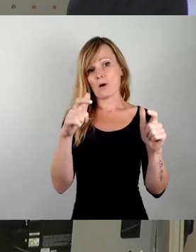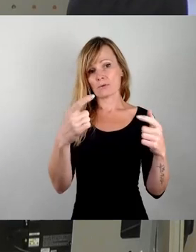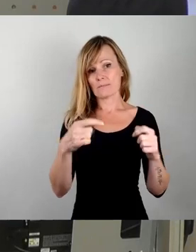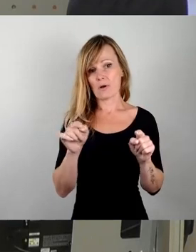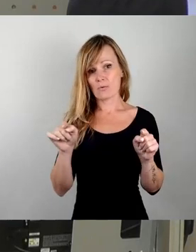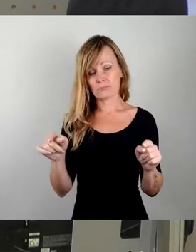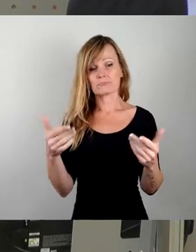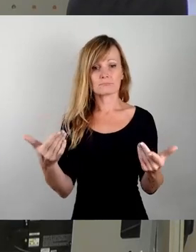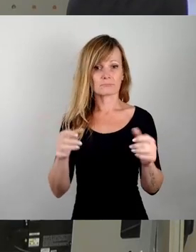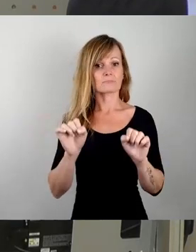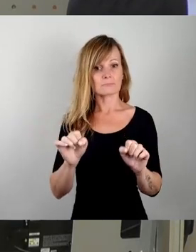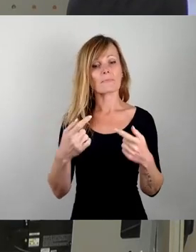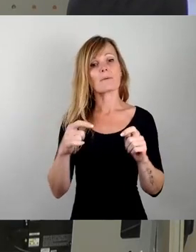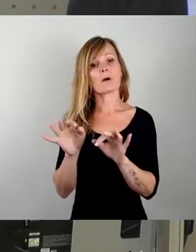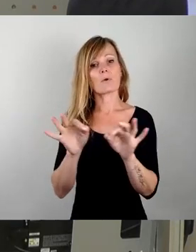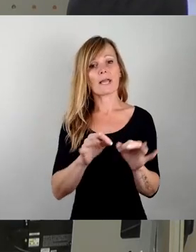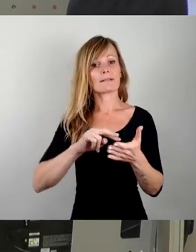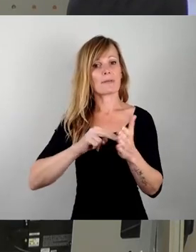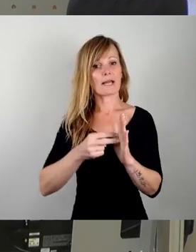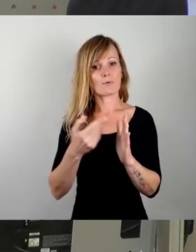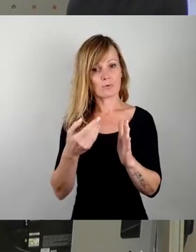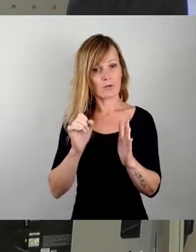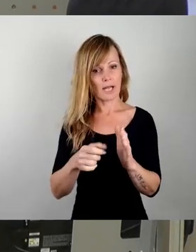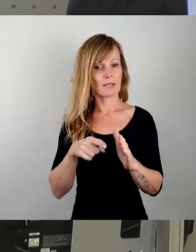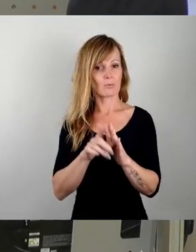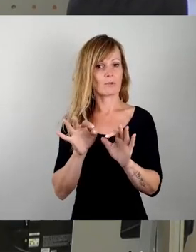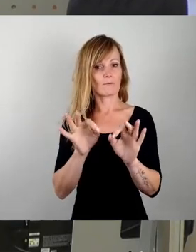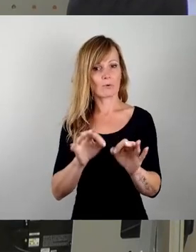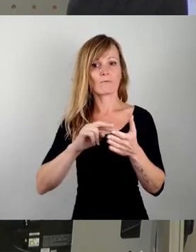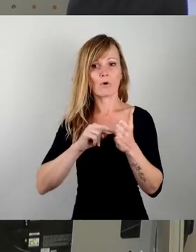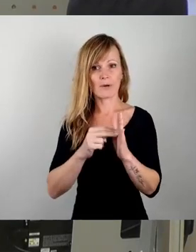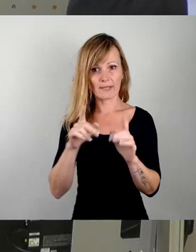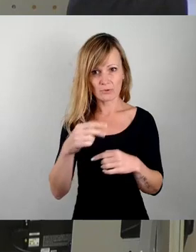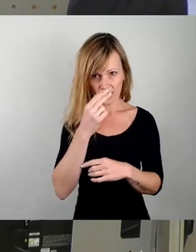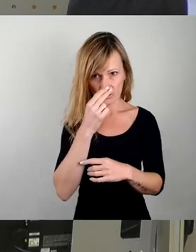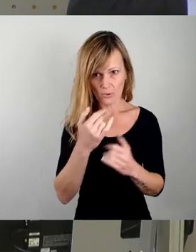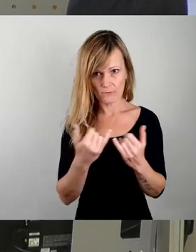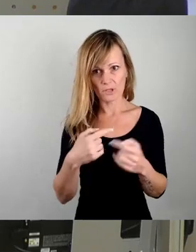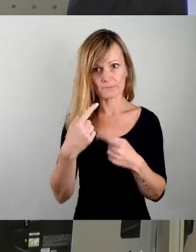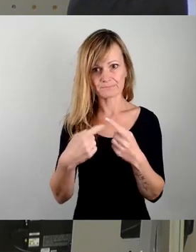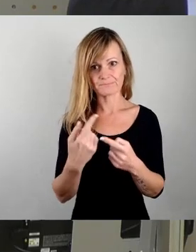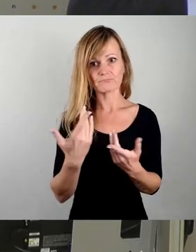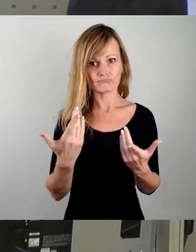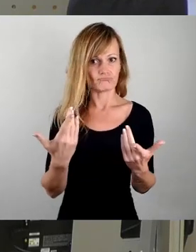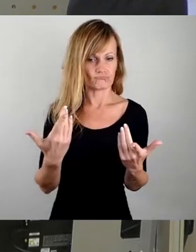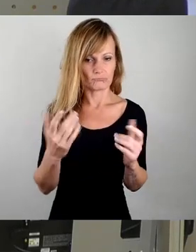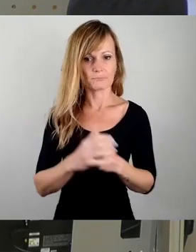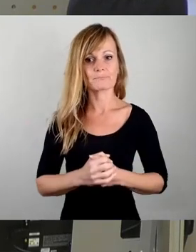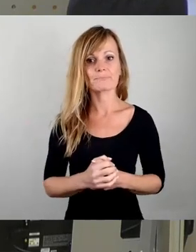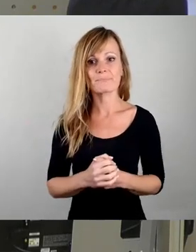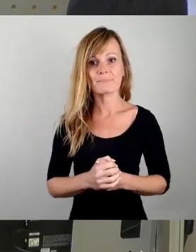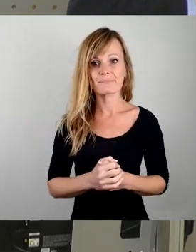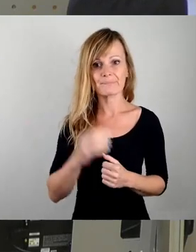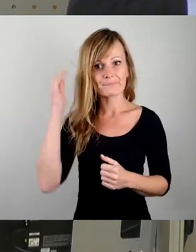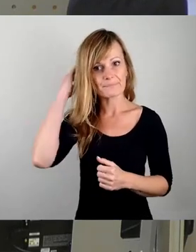Bauleitplanungen dann auch, sage ich mal, durchführen und vorbereiten. Und dann schauen wir mal, wie sich das Ganze dort entwickelt. Und dann werden wir sehen,